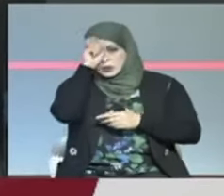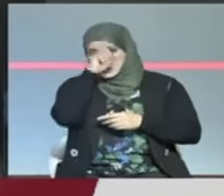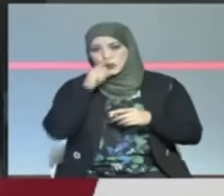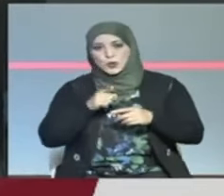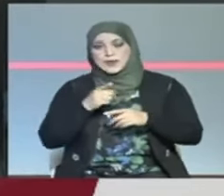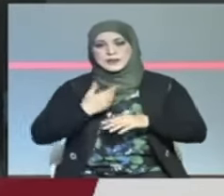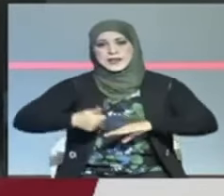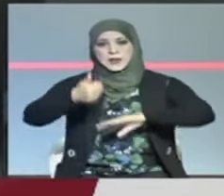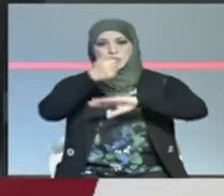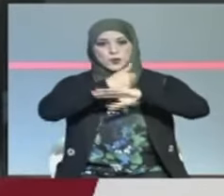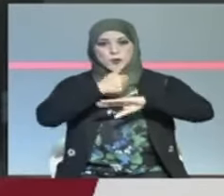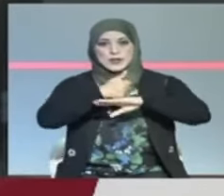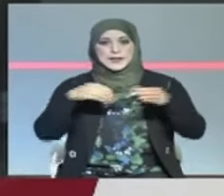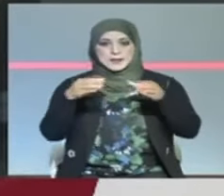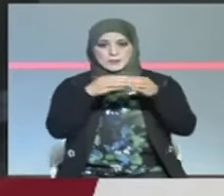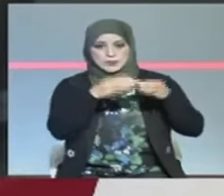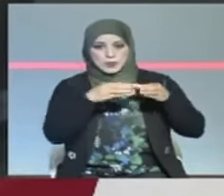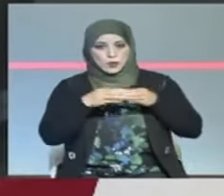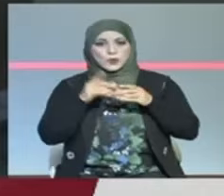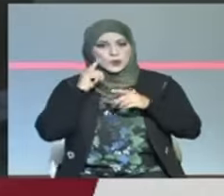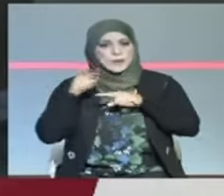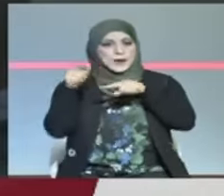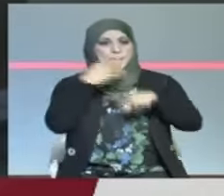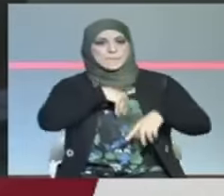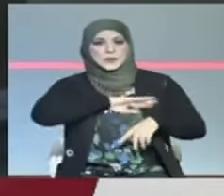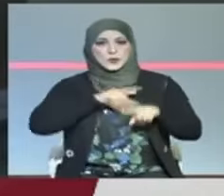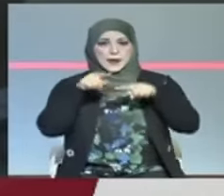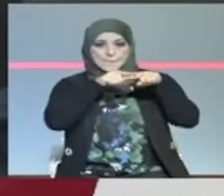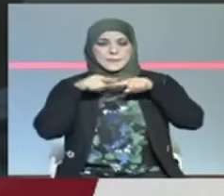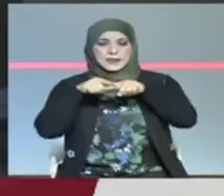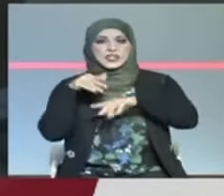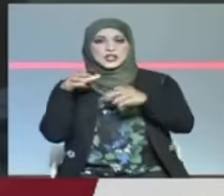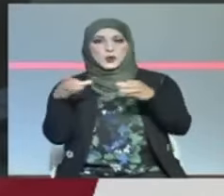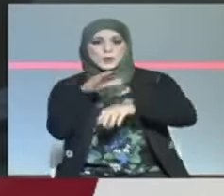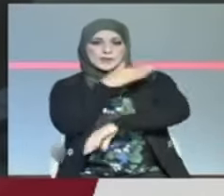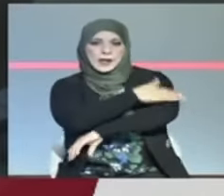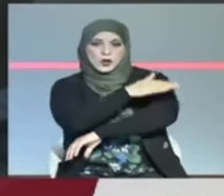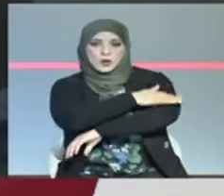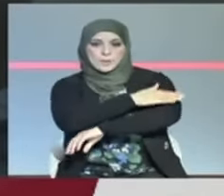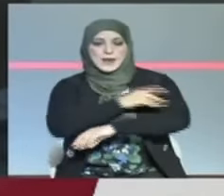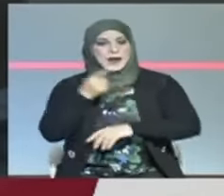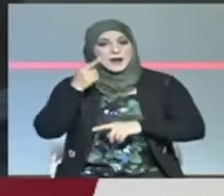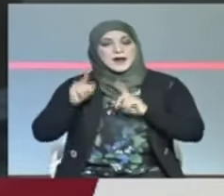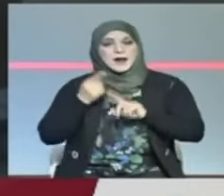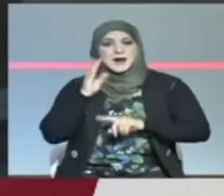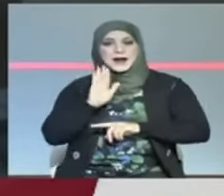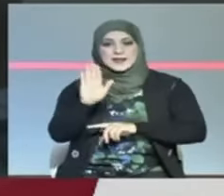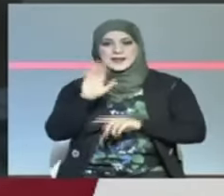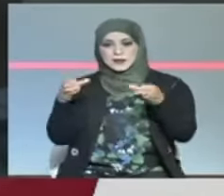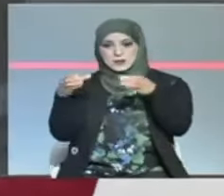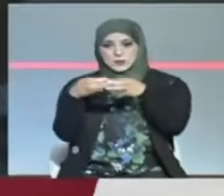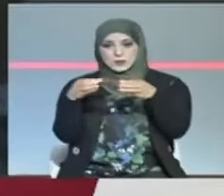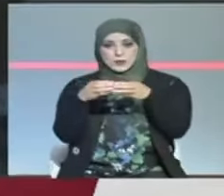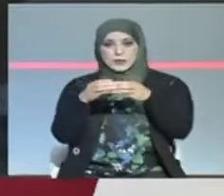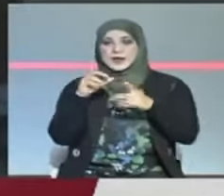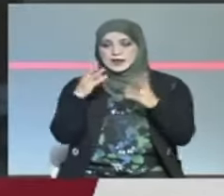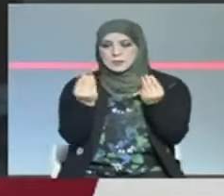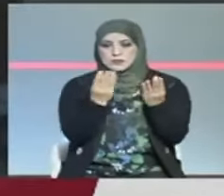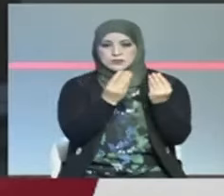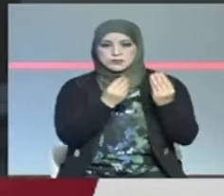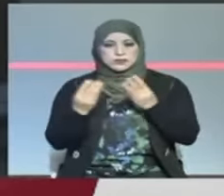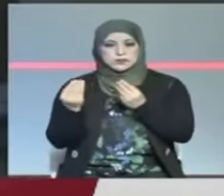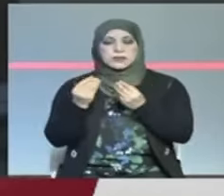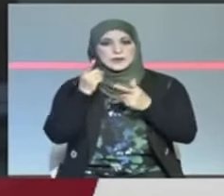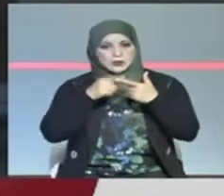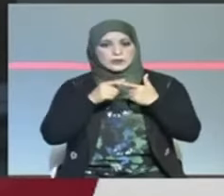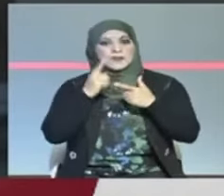مسؤولين أولى على توزيع العوان العموميين خاصة بالنسبة للهيكل اللي عندها كثيفة في الاقباء ثم صعوبات